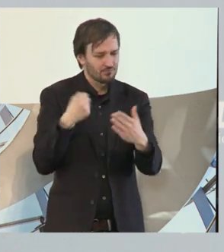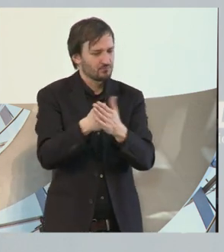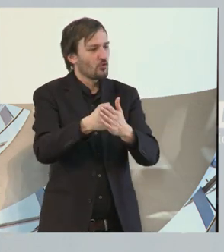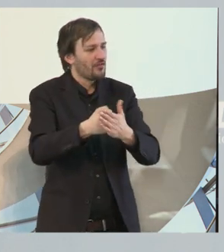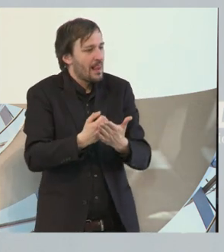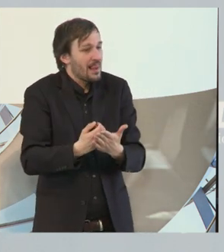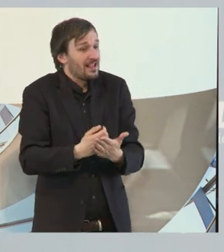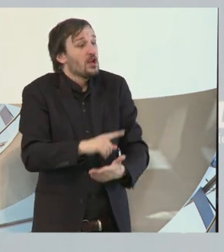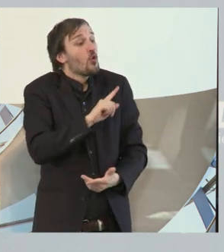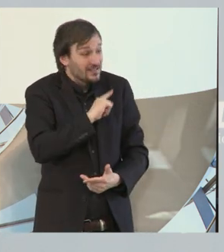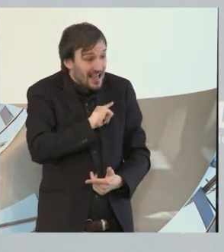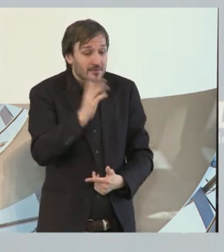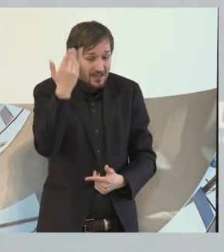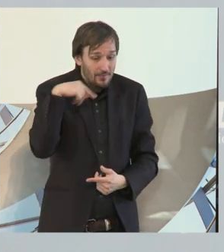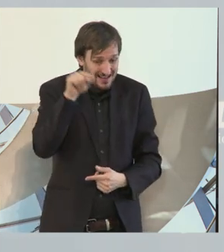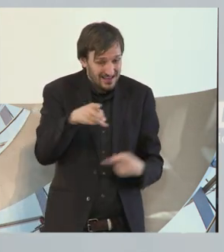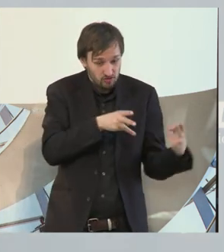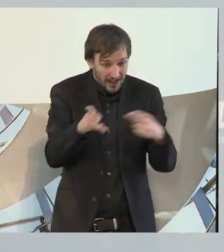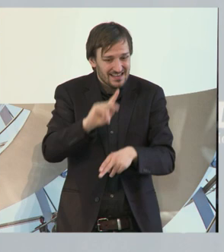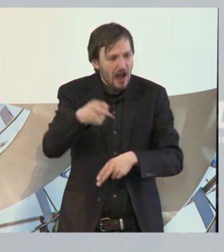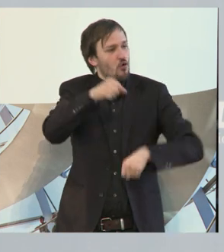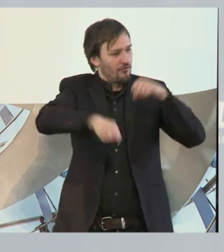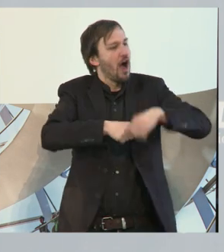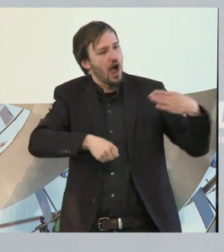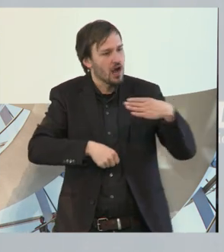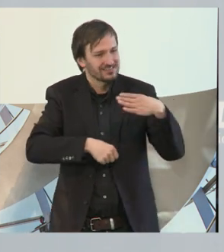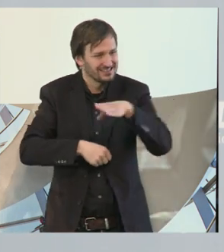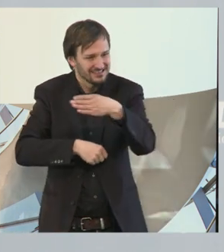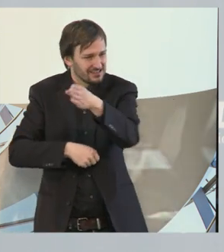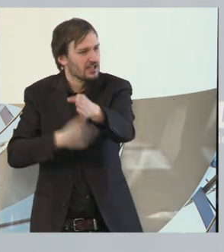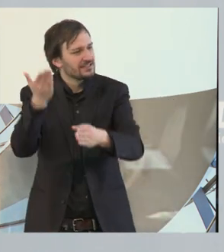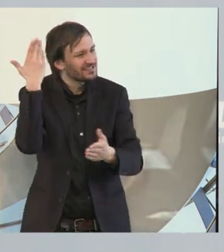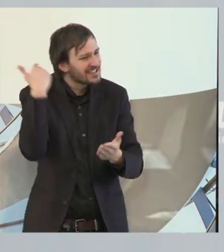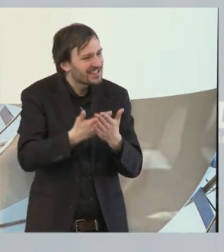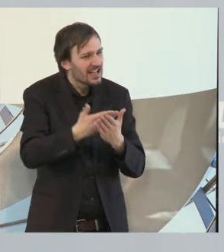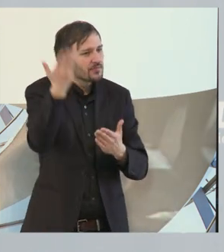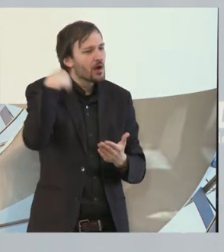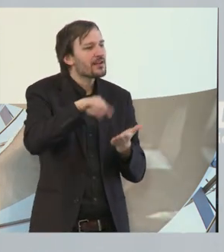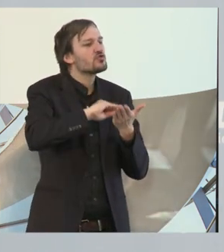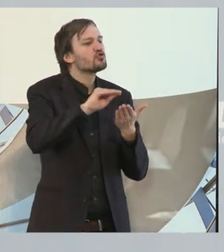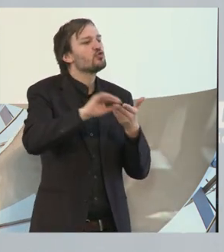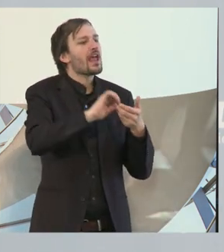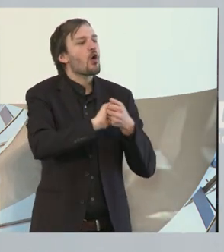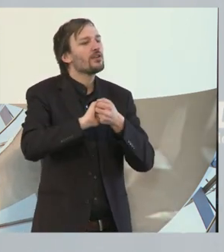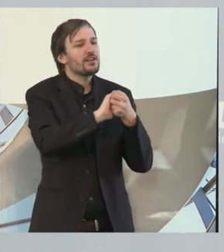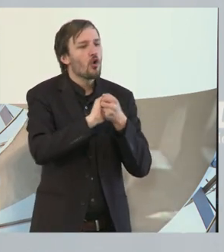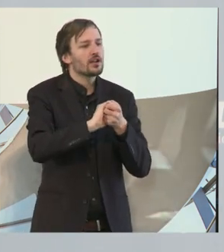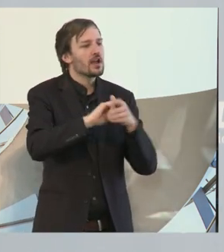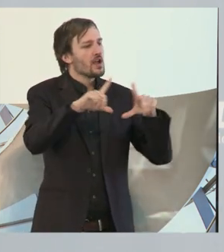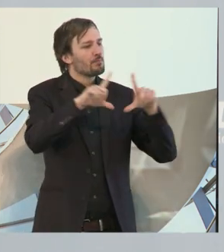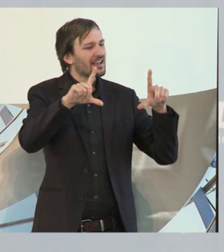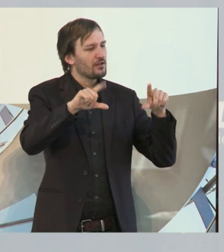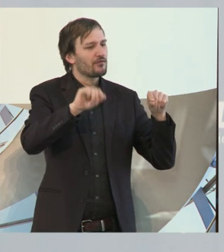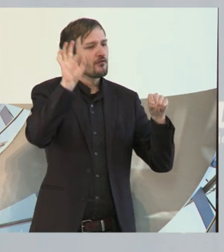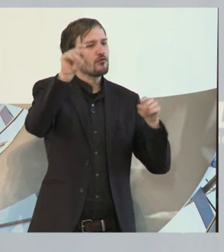auch zu denen gehörte, die mit dem Fahrrad durch diese Straße fuhren, haben wir dann in der Schülerunion einen Brief an den Oberbürgermeister geschrieben und gedacht, naja,